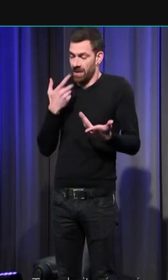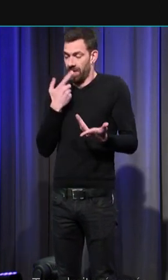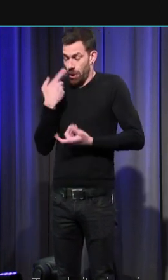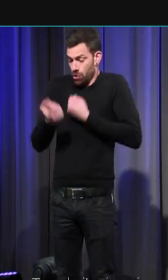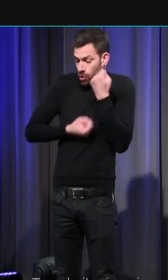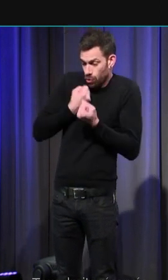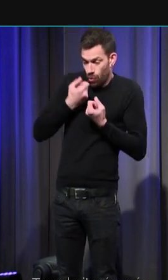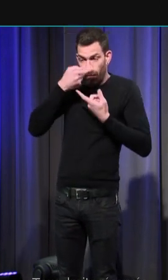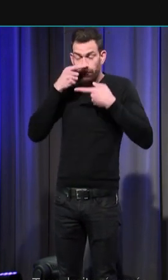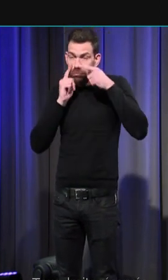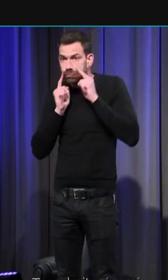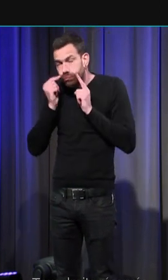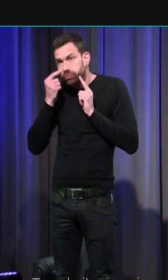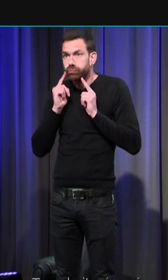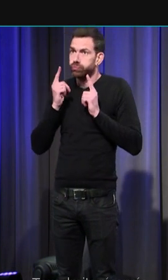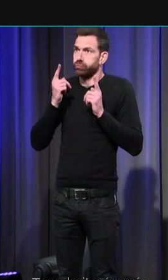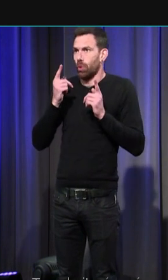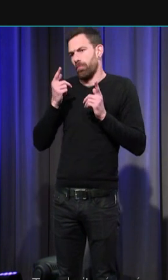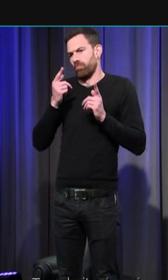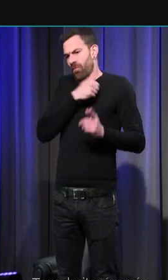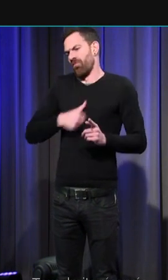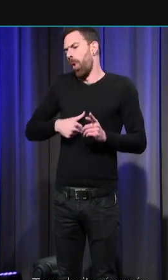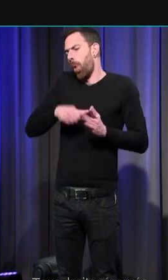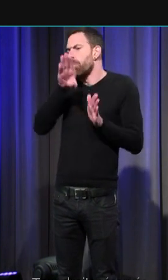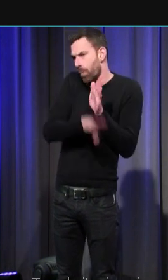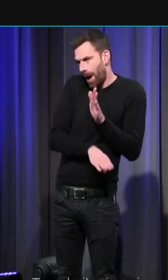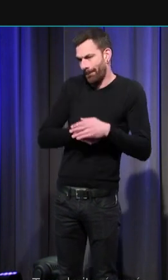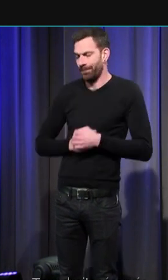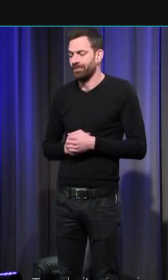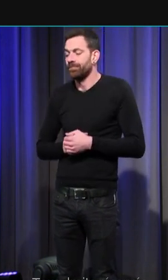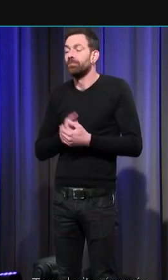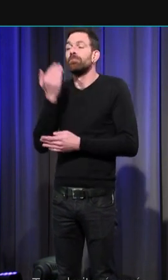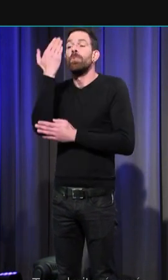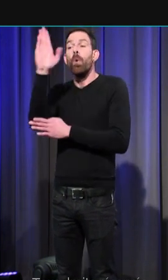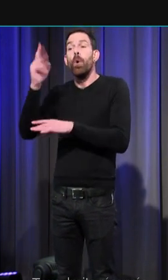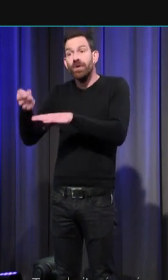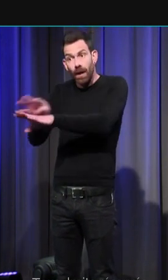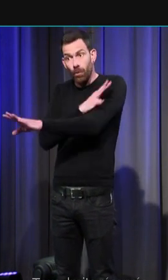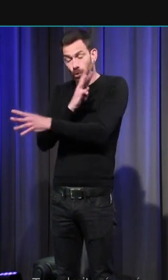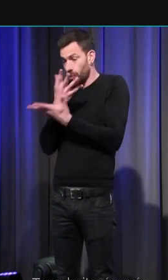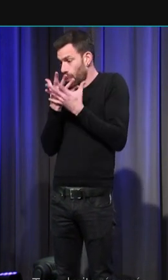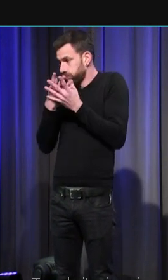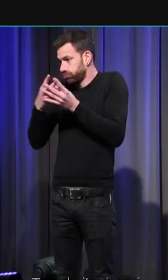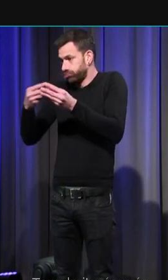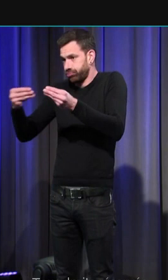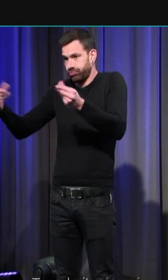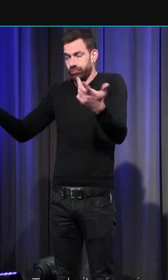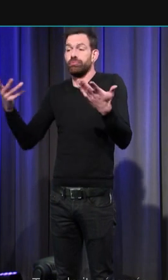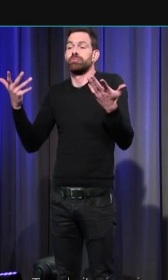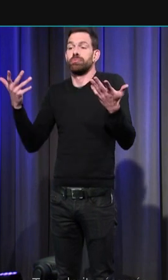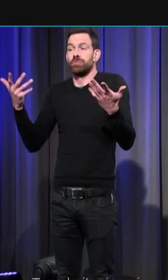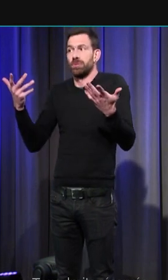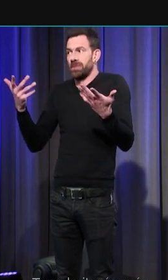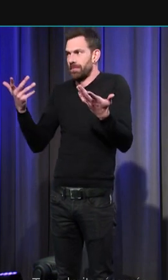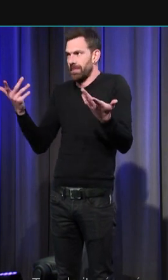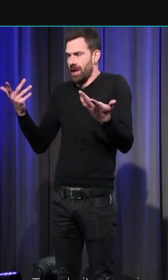qu'il ou elle verse. Un autre exemple d'émotion qui s'est un peu perdue dans les couloirs du temps et qui ne